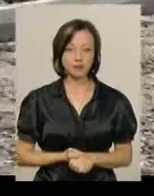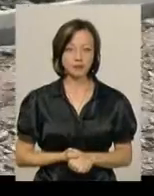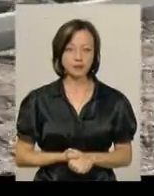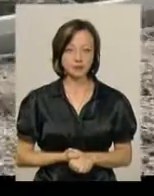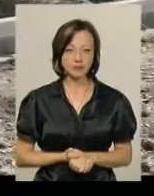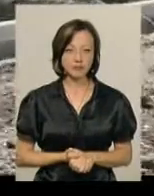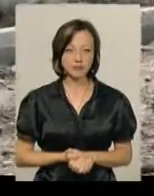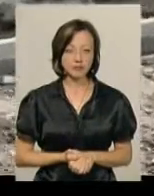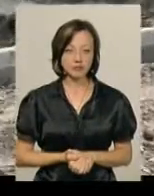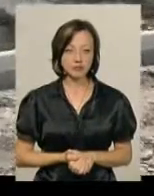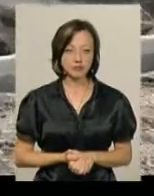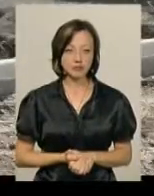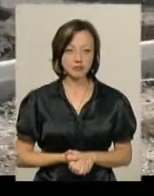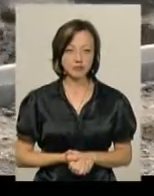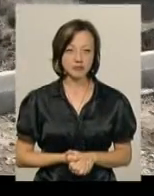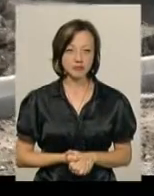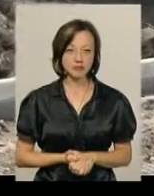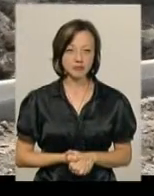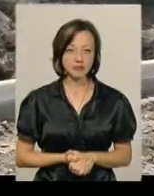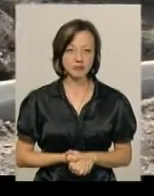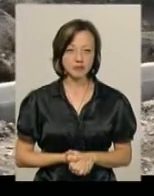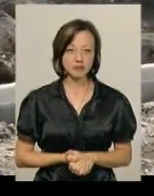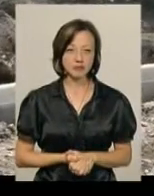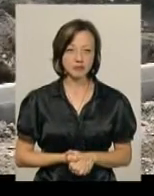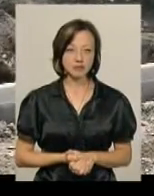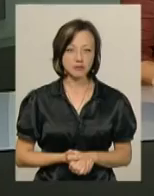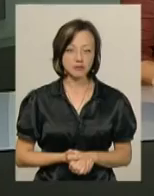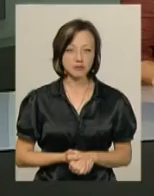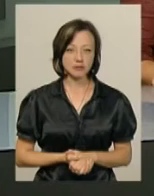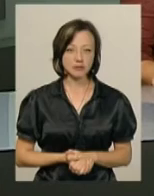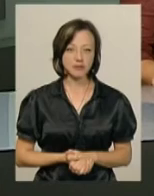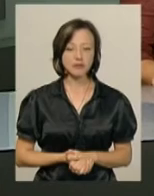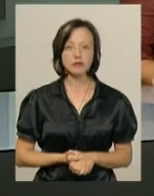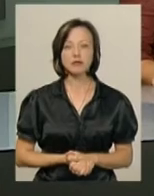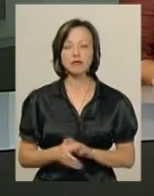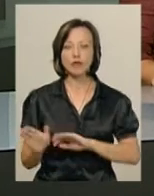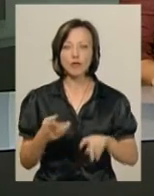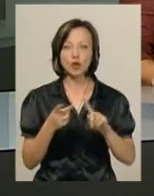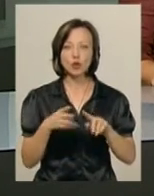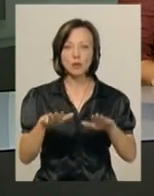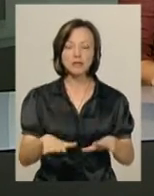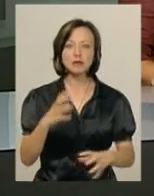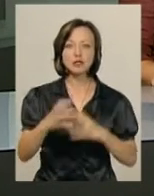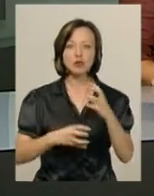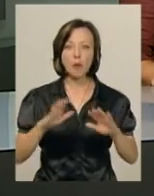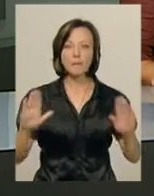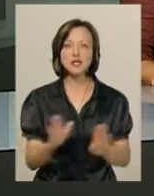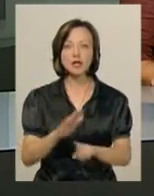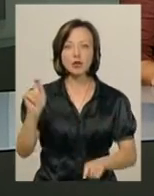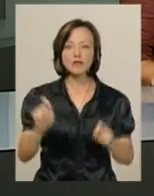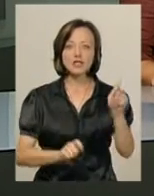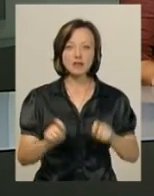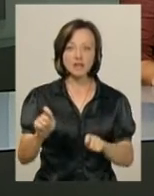Ворожцова, Юрій Чорний, Олександр Горішевський. Новини Поділля. Центр. Друге місце на міжнародному пісценному